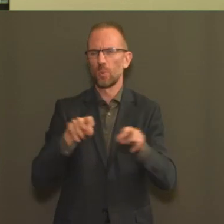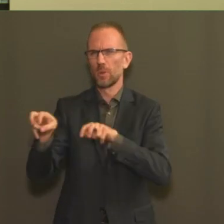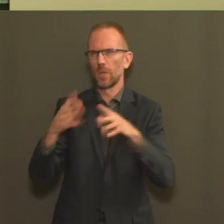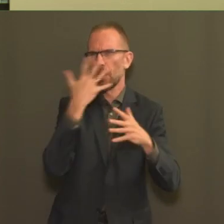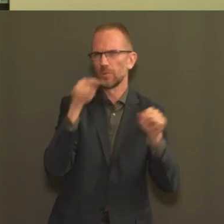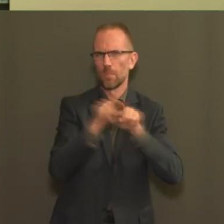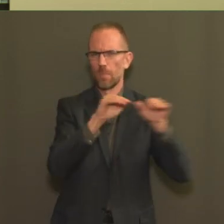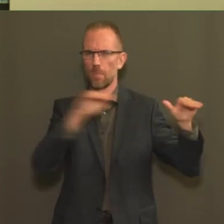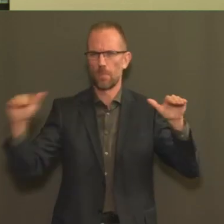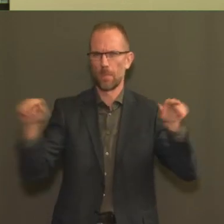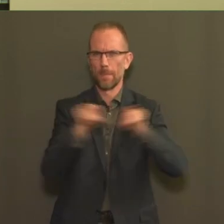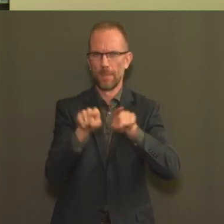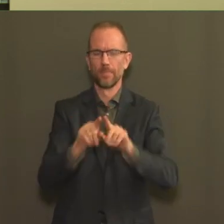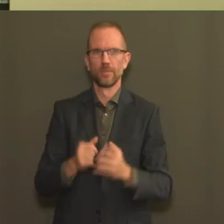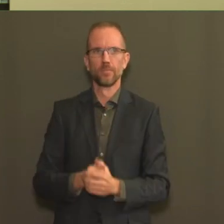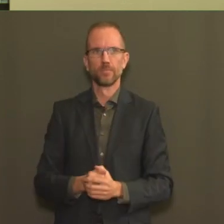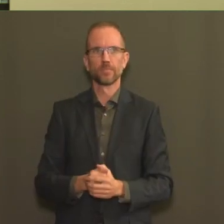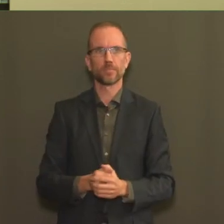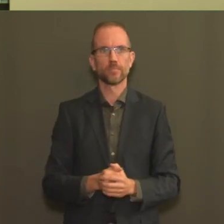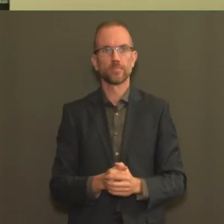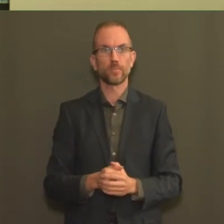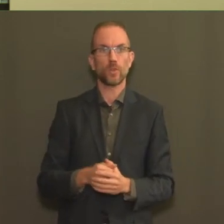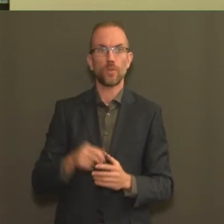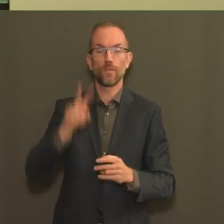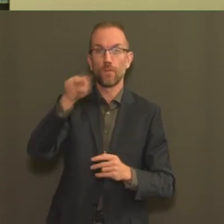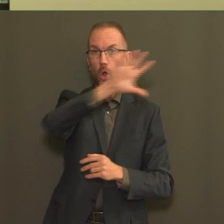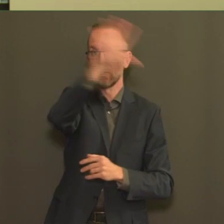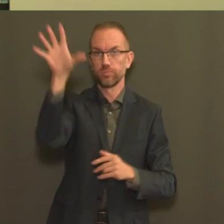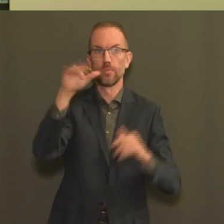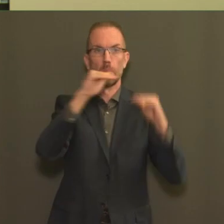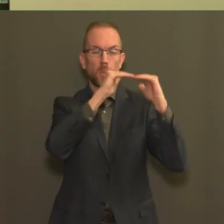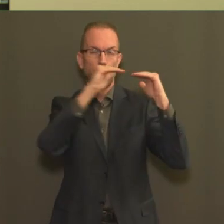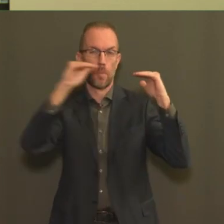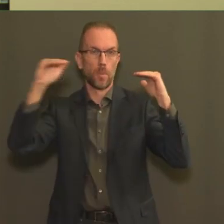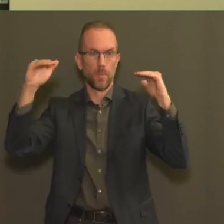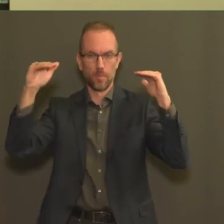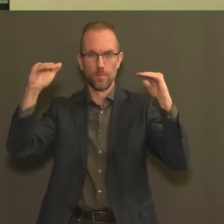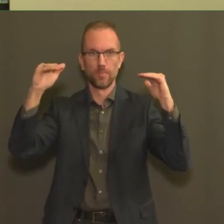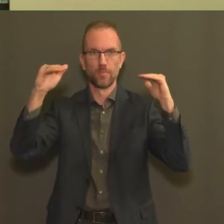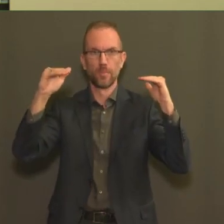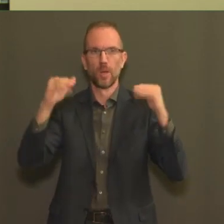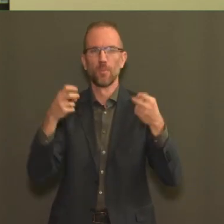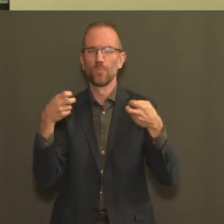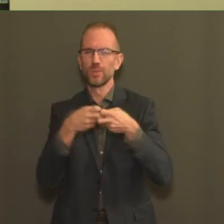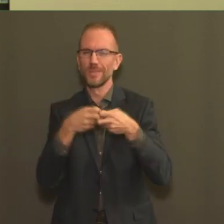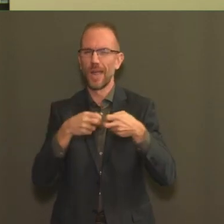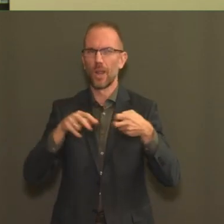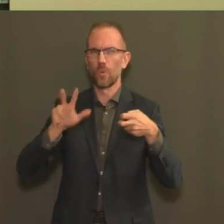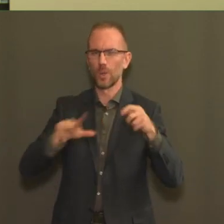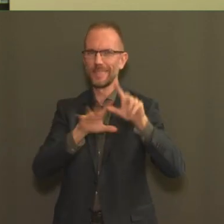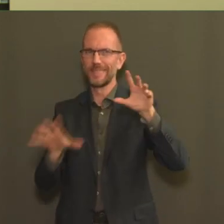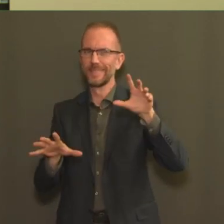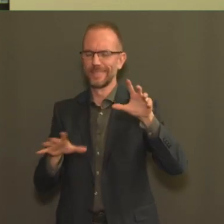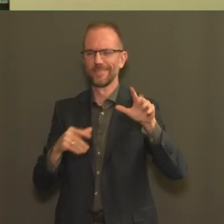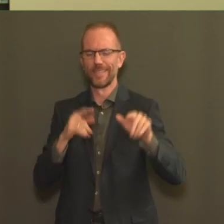c'est-à-dire qu'il y une diminution de ce chiffre en Wallonie et à Bruxelles. Globalement, comme on le voit dans les